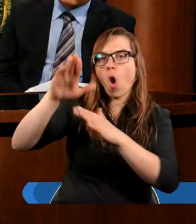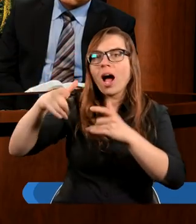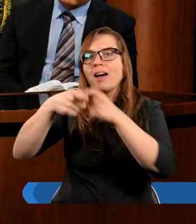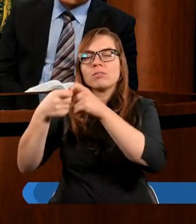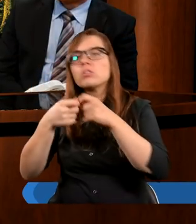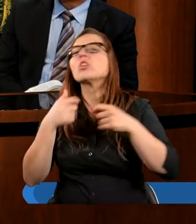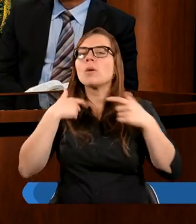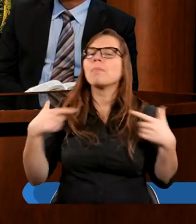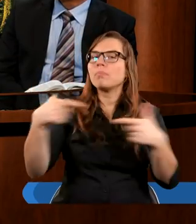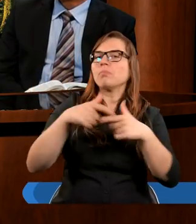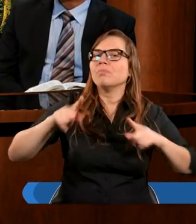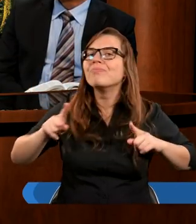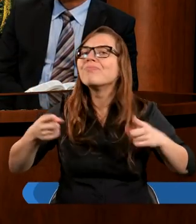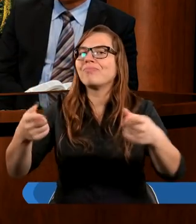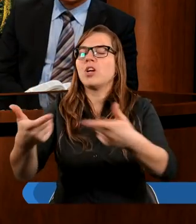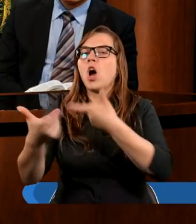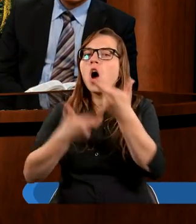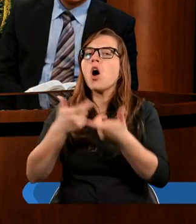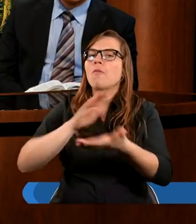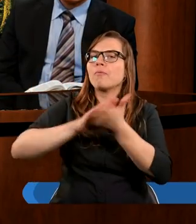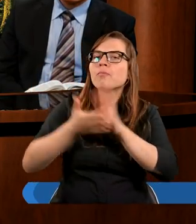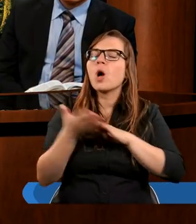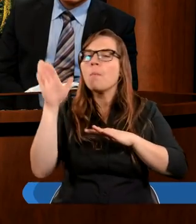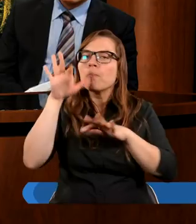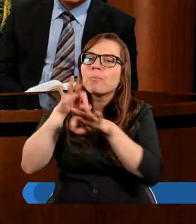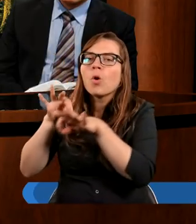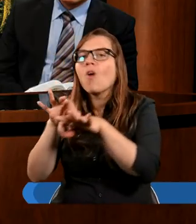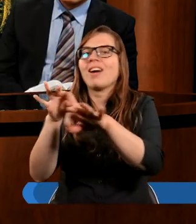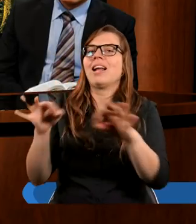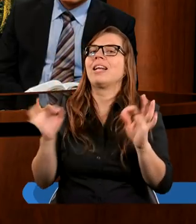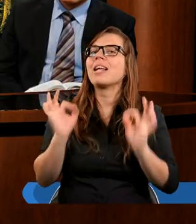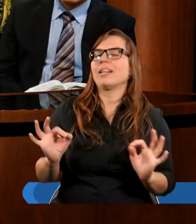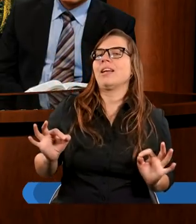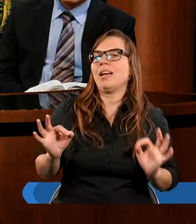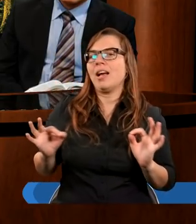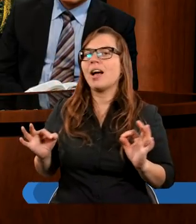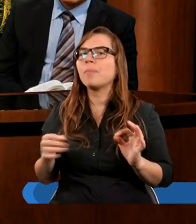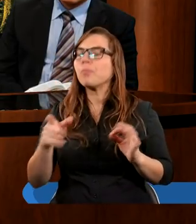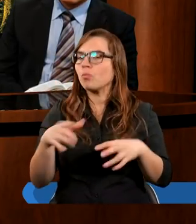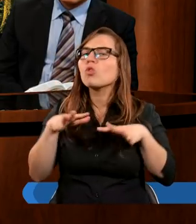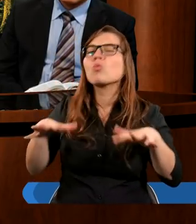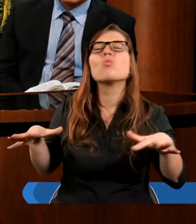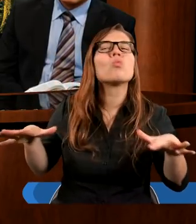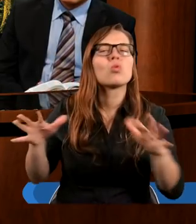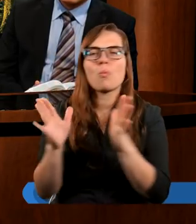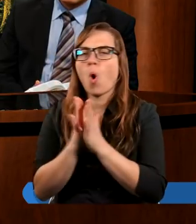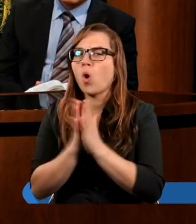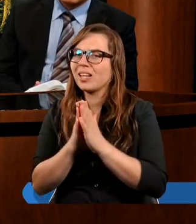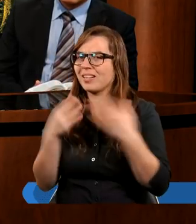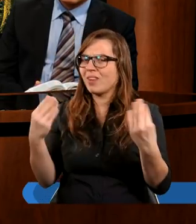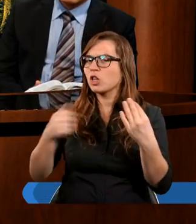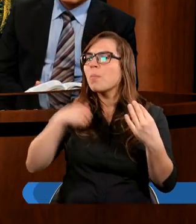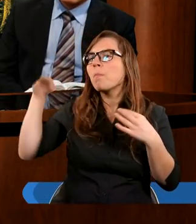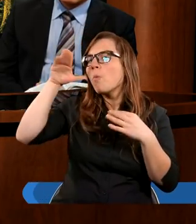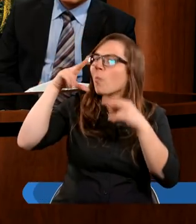zaostrzyć. Więc tutaj potrzeba Bożej mądrości, Bożego prowadzenia, na pewno dużo modlitwy po to, żeby